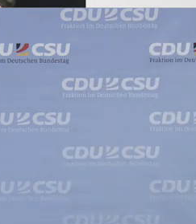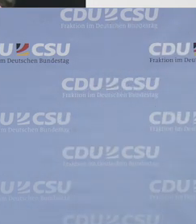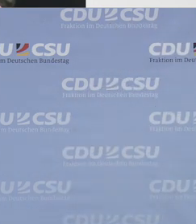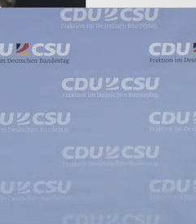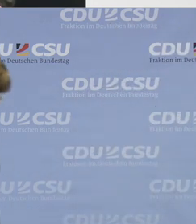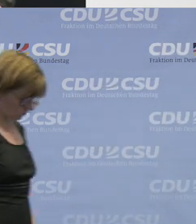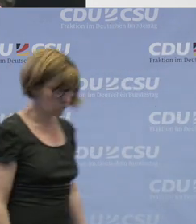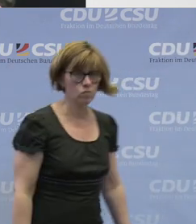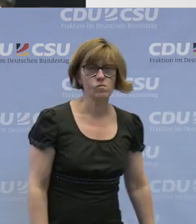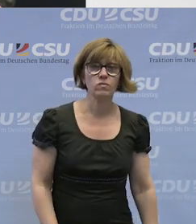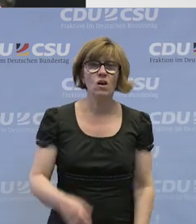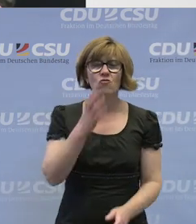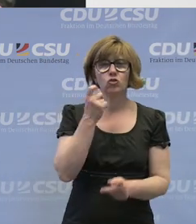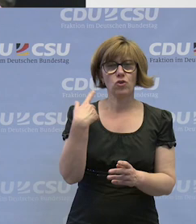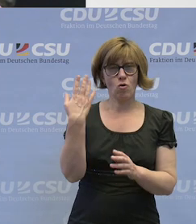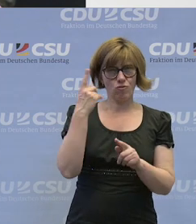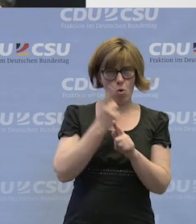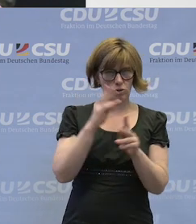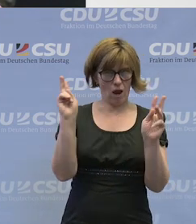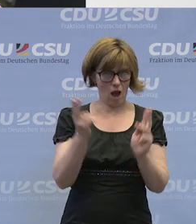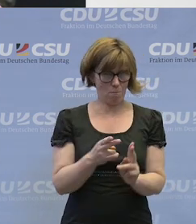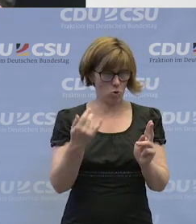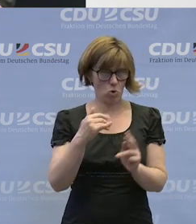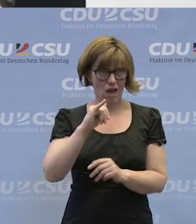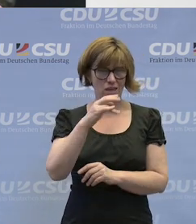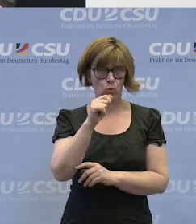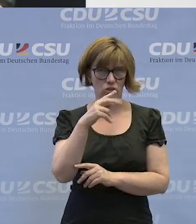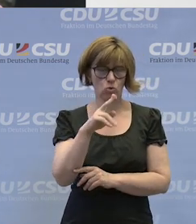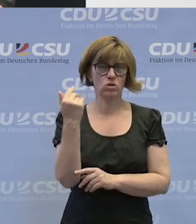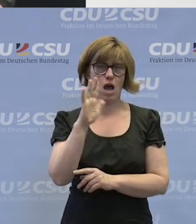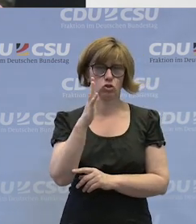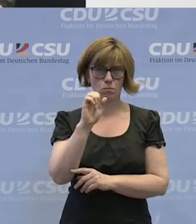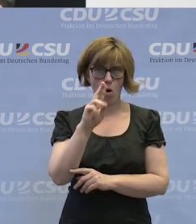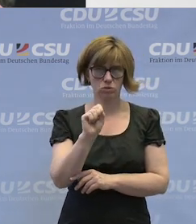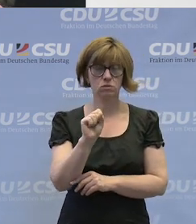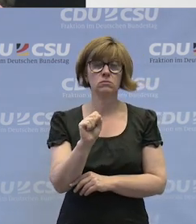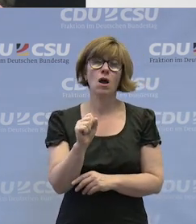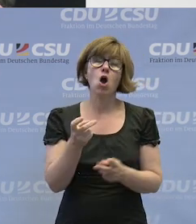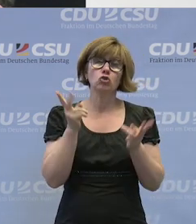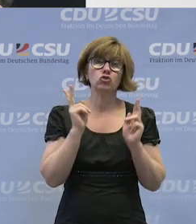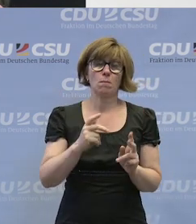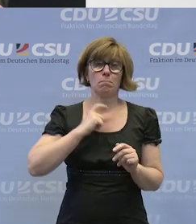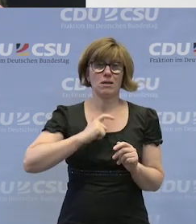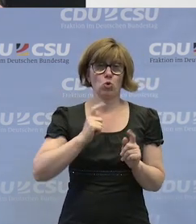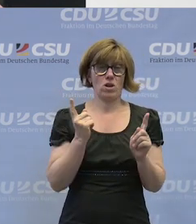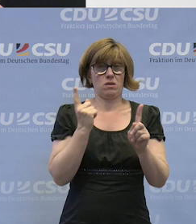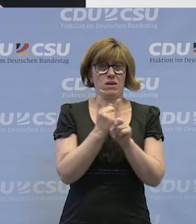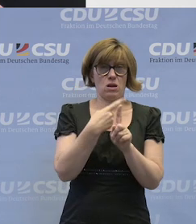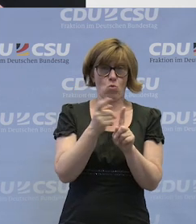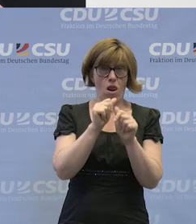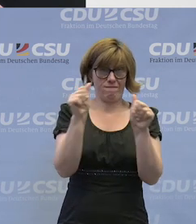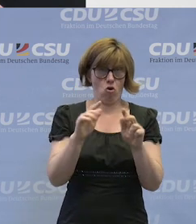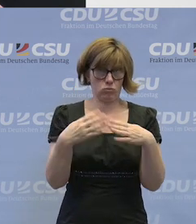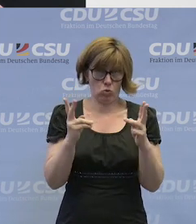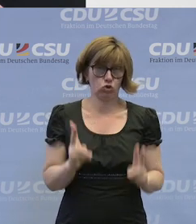auch in Ihrem Interesse. Ja, natürlich. Also persönliche Begegnungen in allen Formen. Ich denke, wir haben